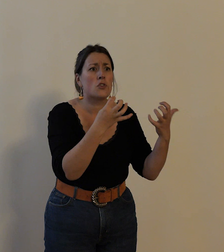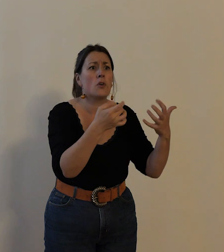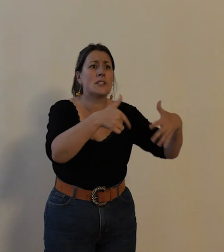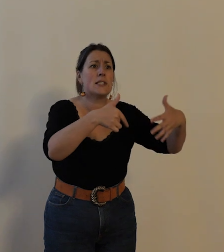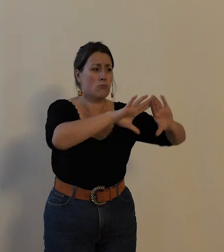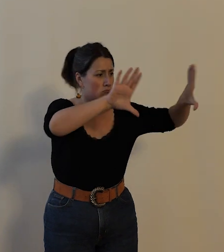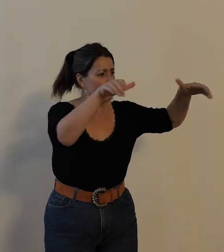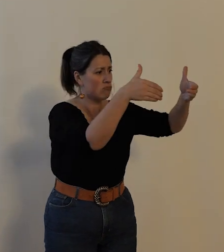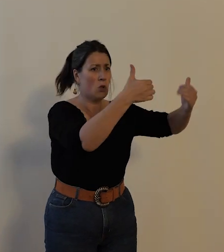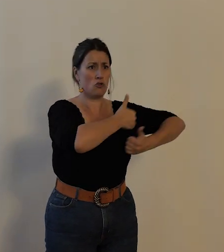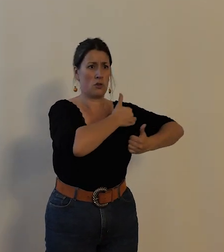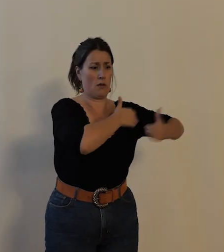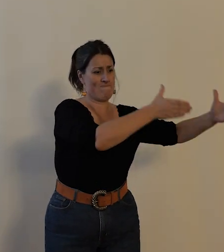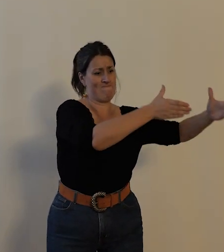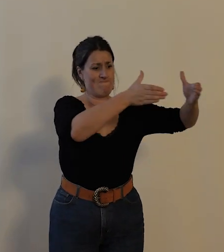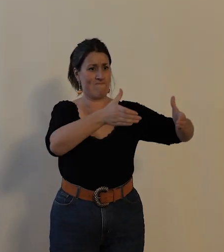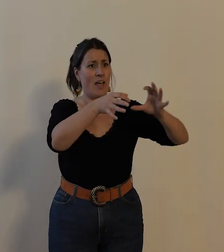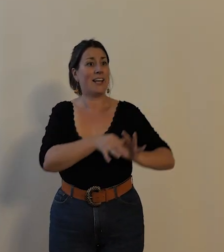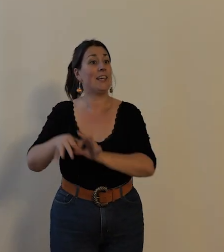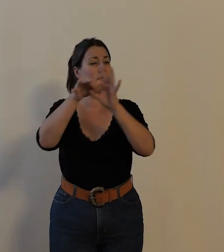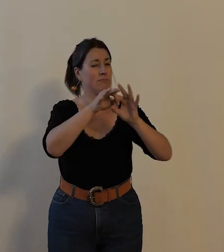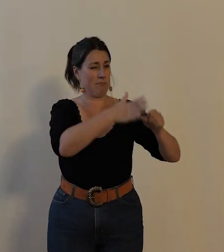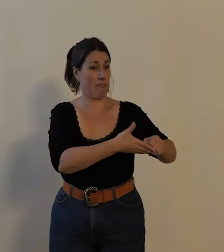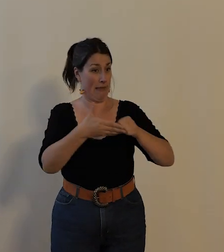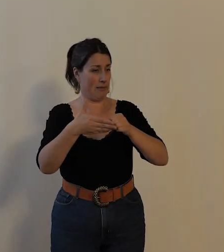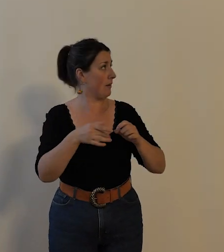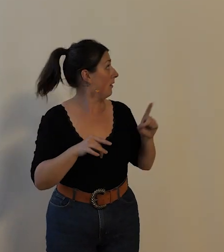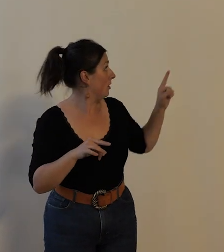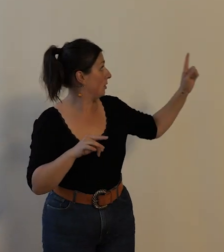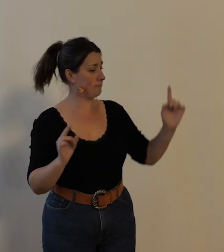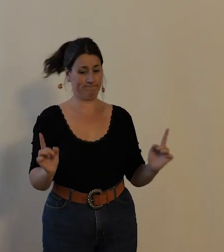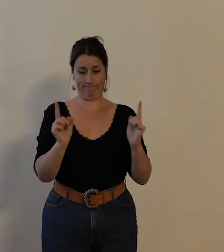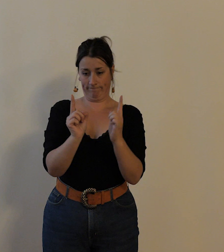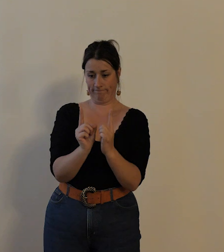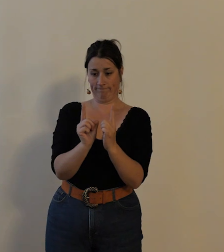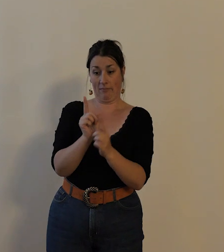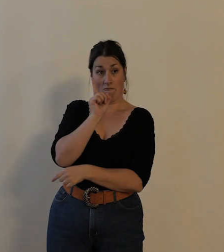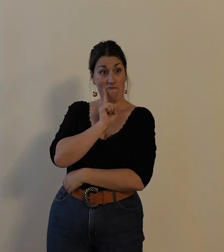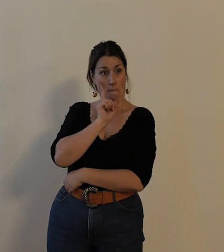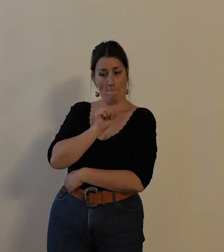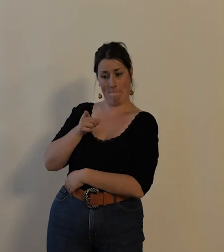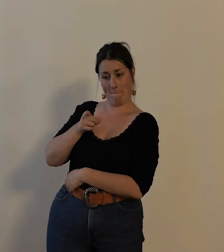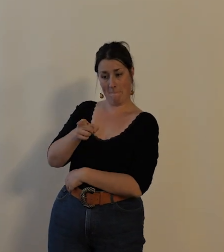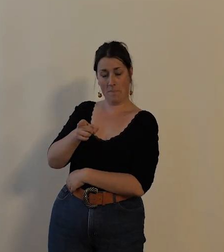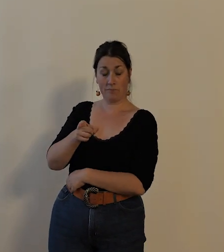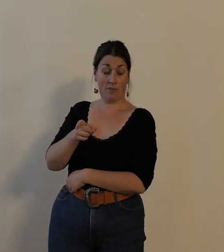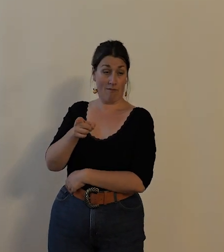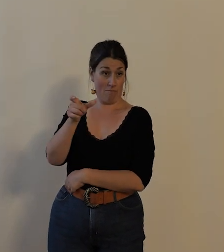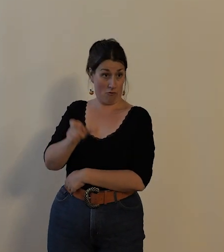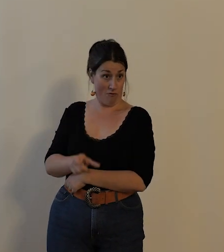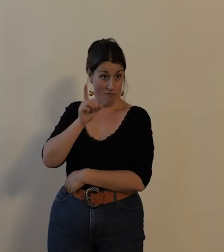auprès des alliés et vous avez vu qu'il est en conversation avec l'une des personnels